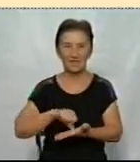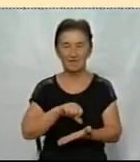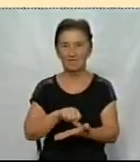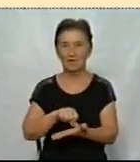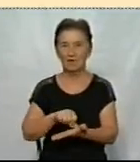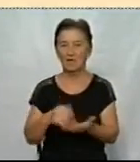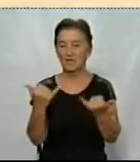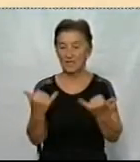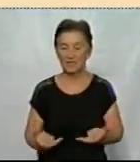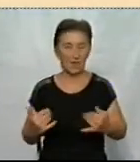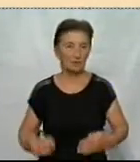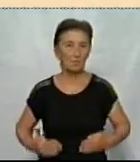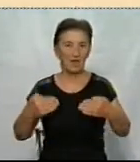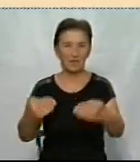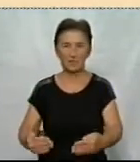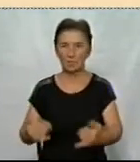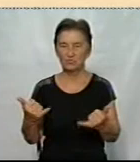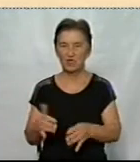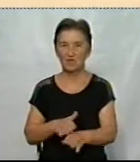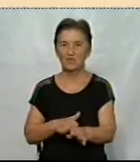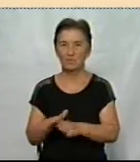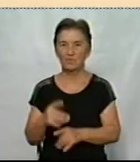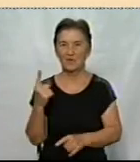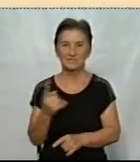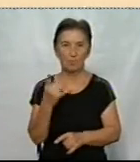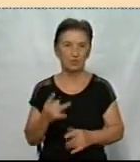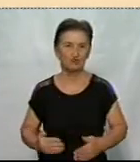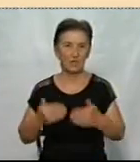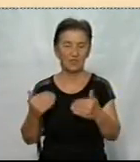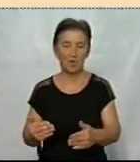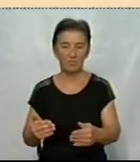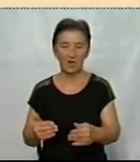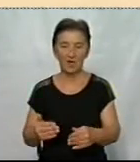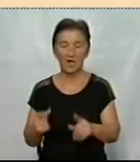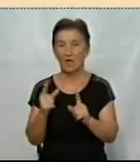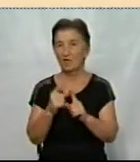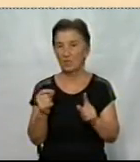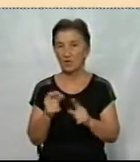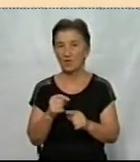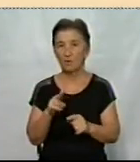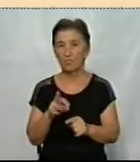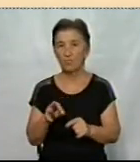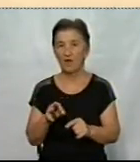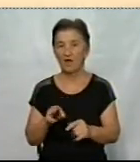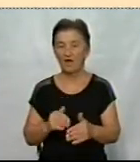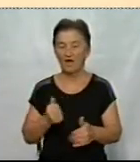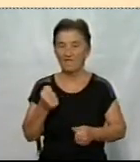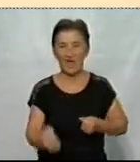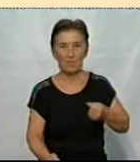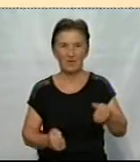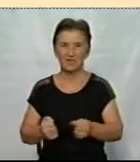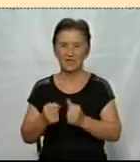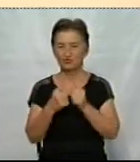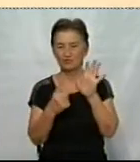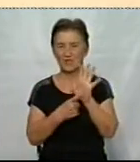На даному етапі зараз у нас відбувається перший етап вправи, значить, ходьба випадами з гирями 16